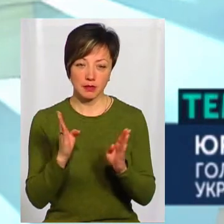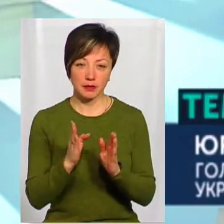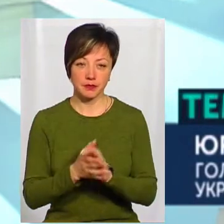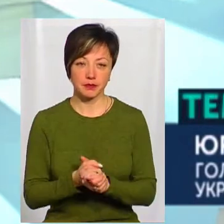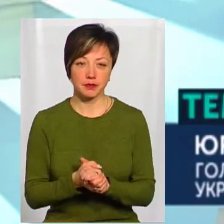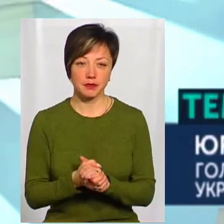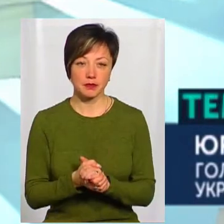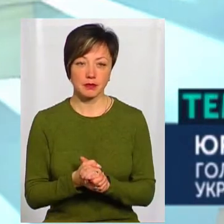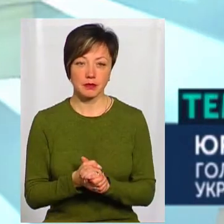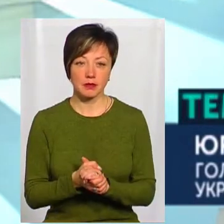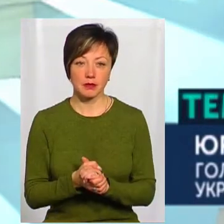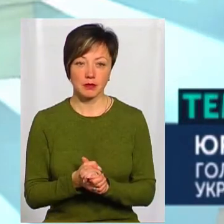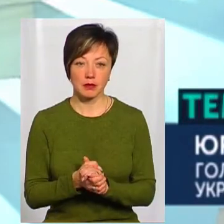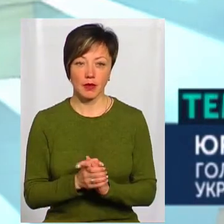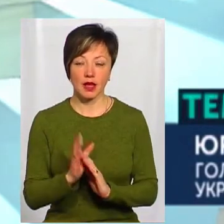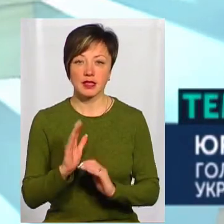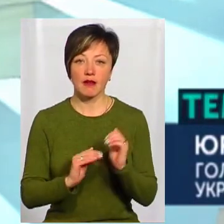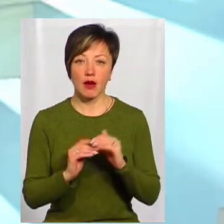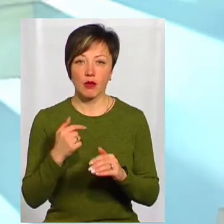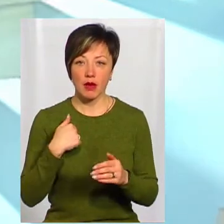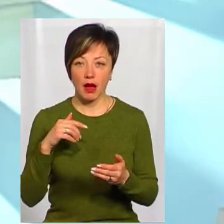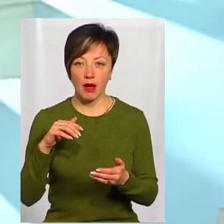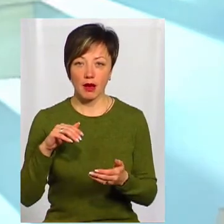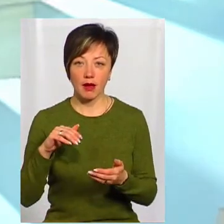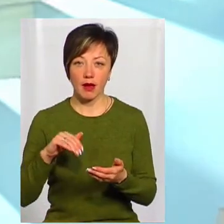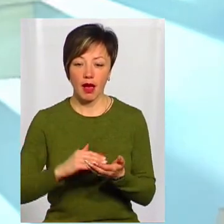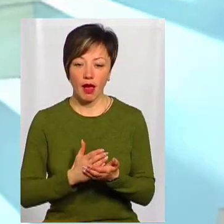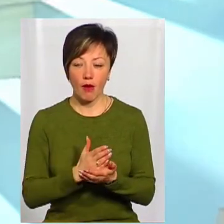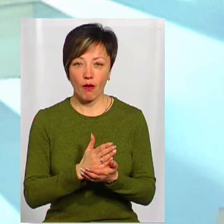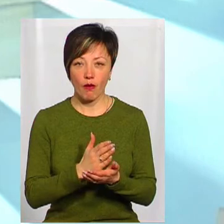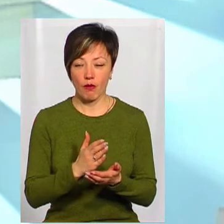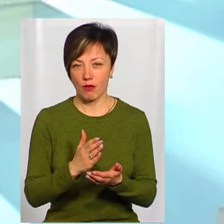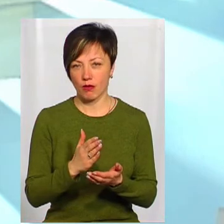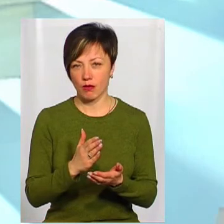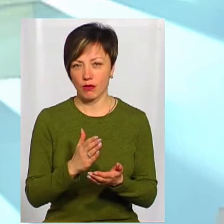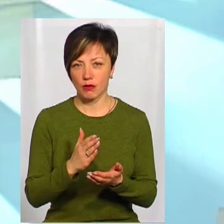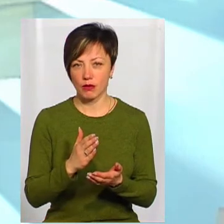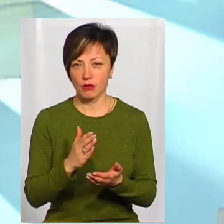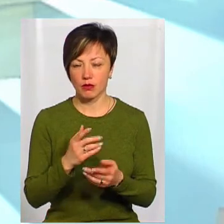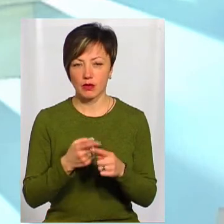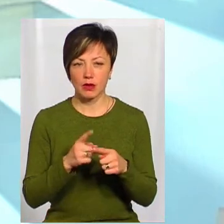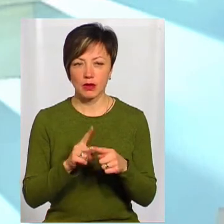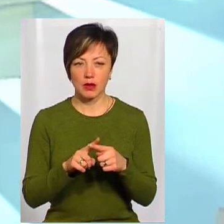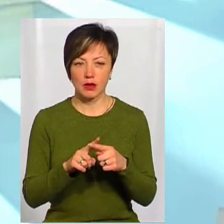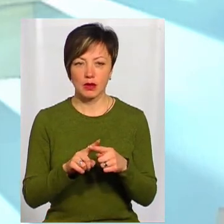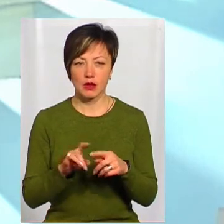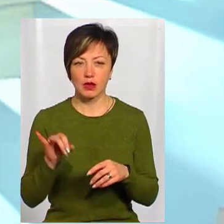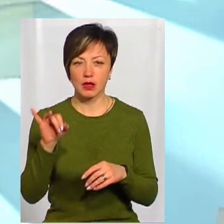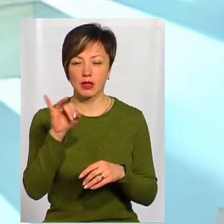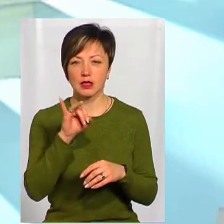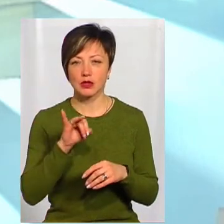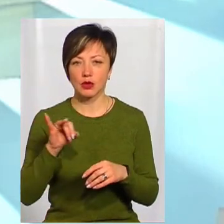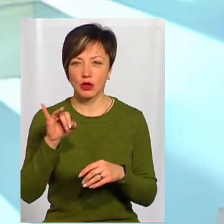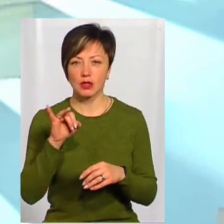цикли. За фактом я геолог. Я дуже любив цю спеціальність, і серед різних предметів, які ми вивчали, є таке, як історична